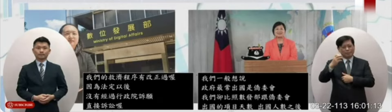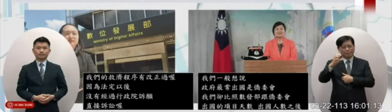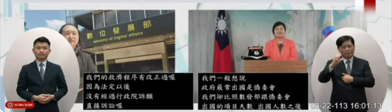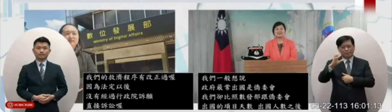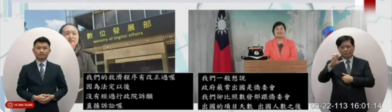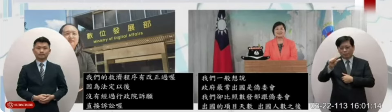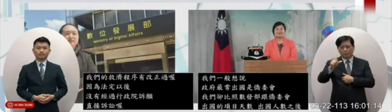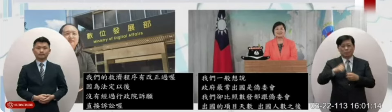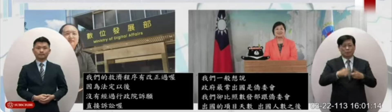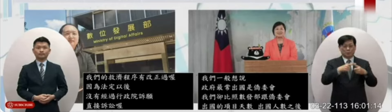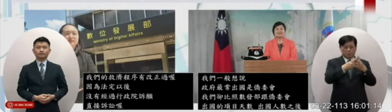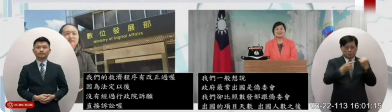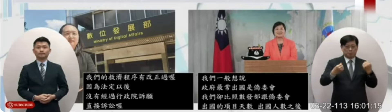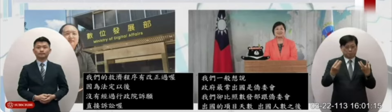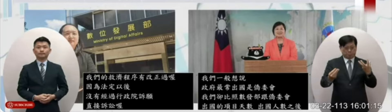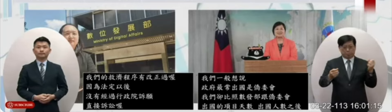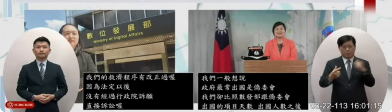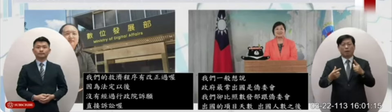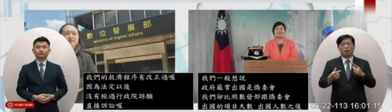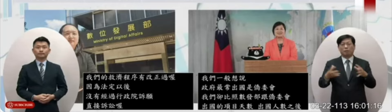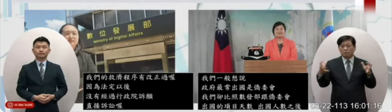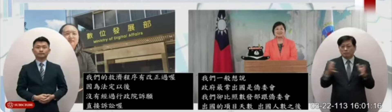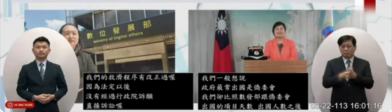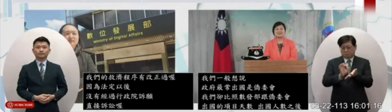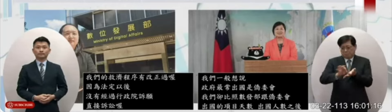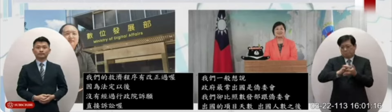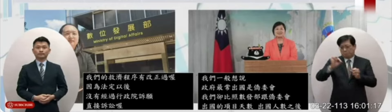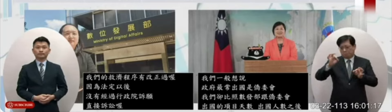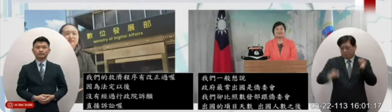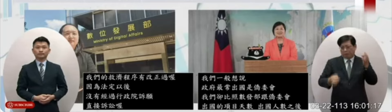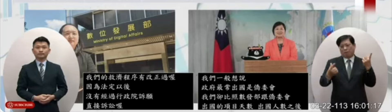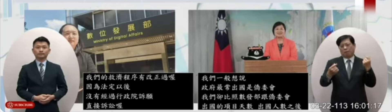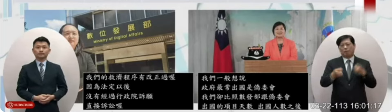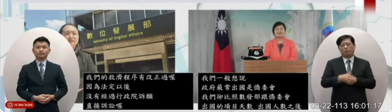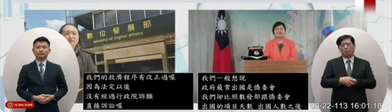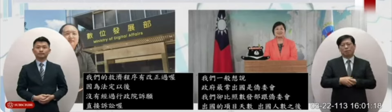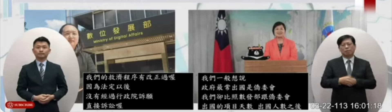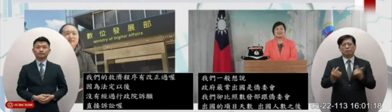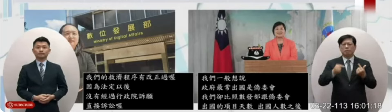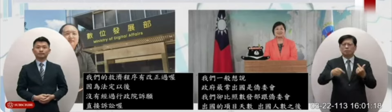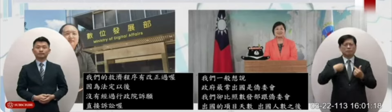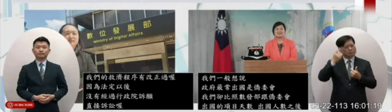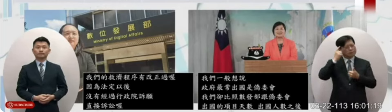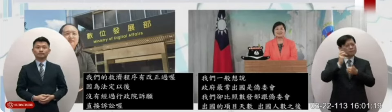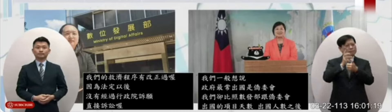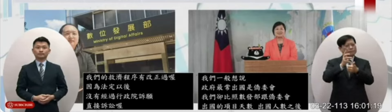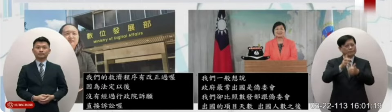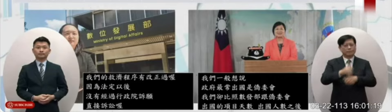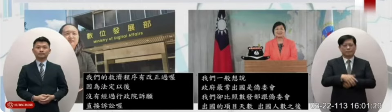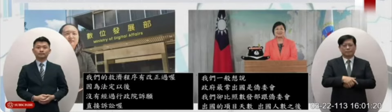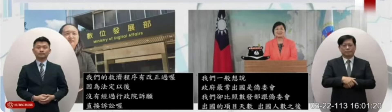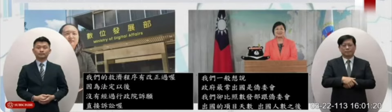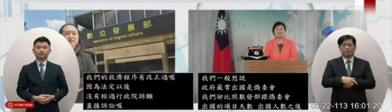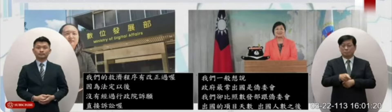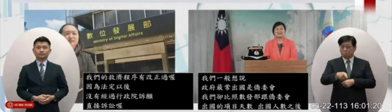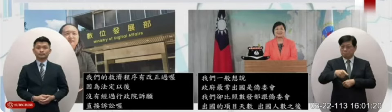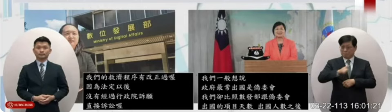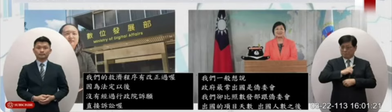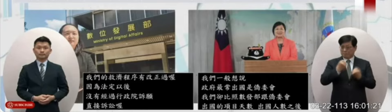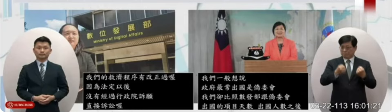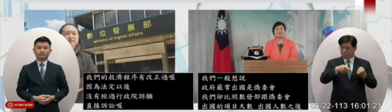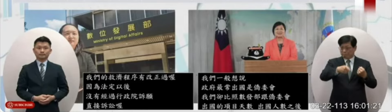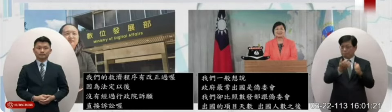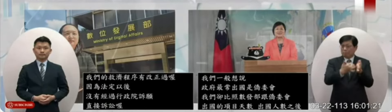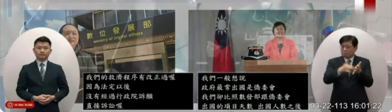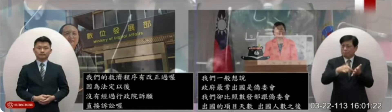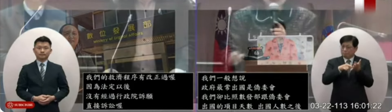天出國人數也比僑委會多總費用也比他來得多那再來我們就想進一步的來追查說你們